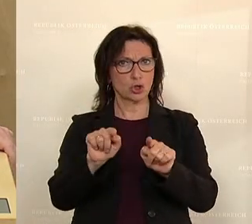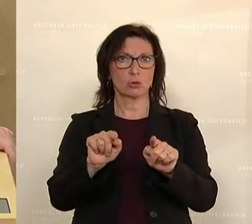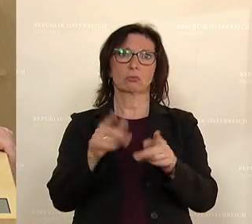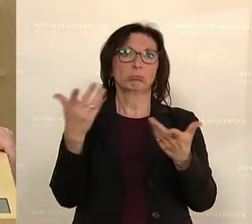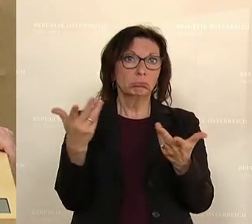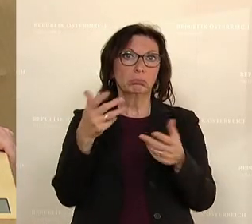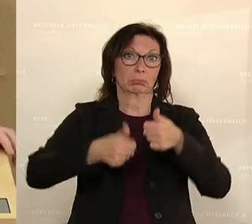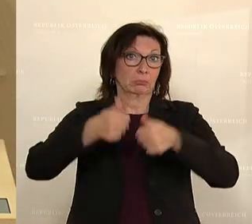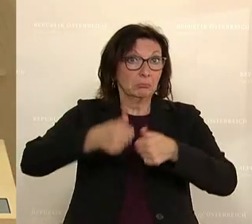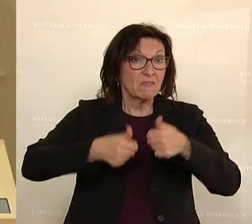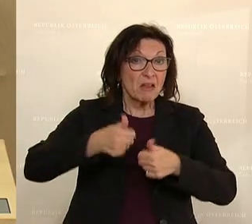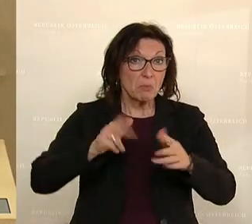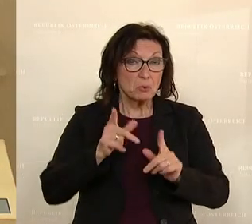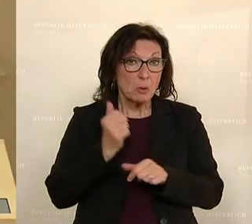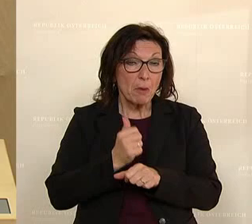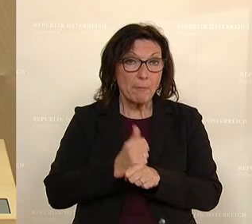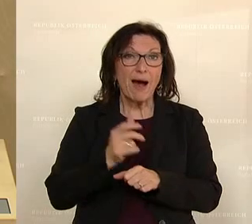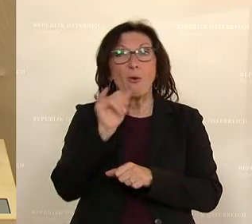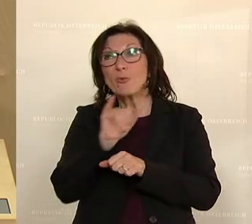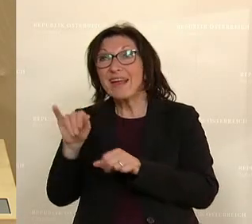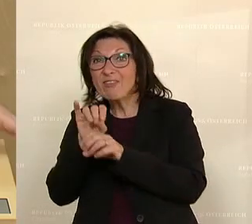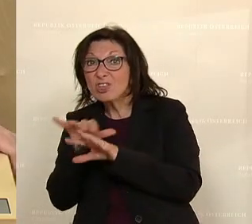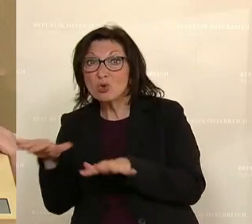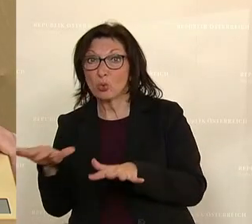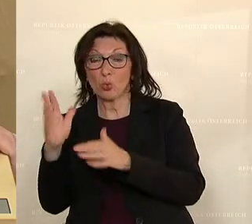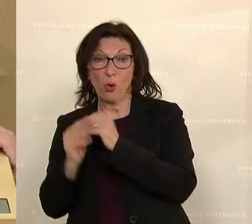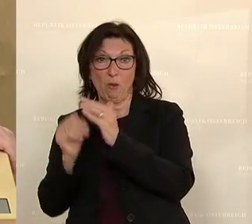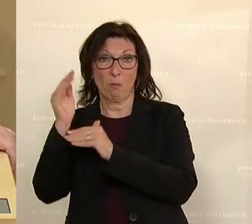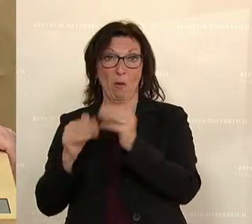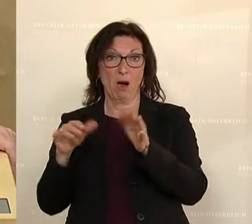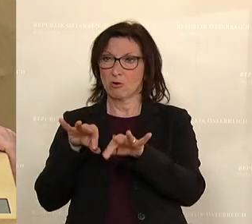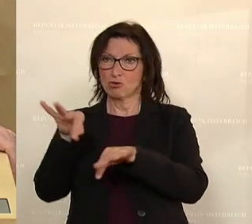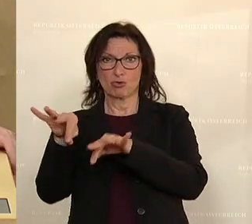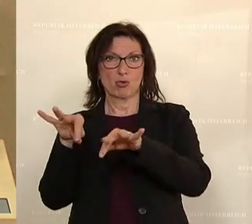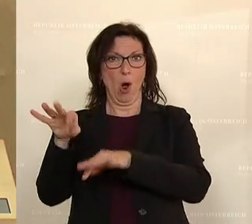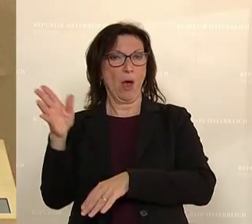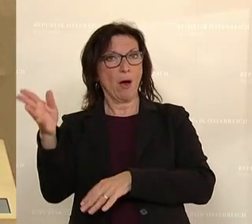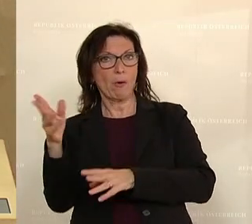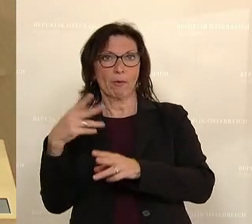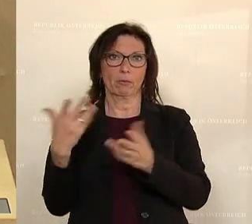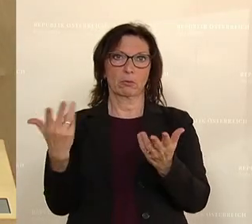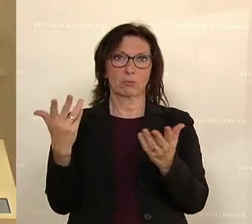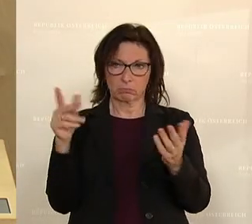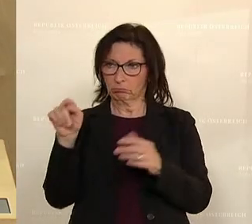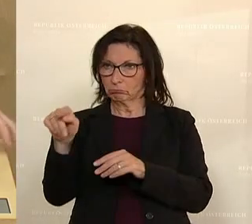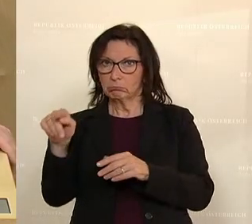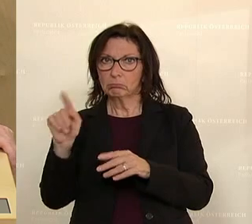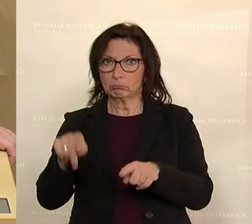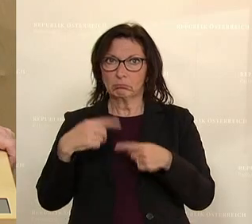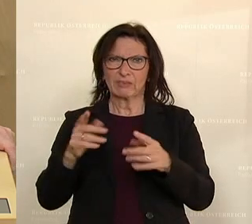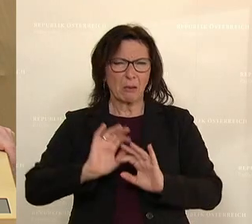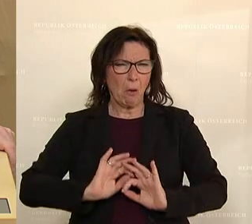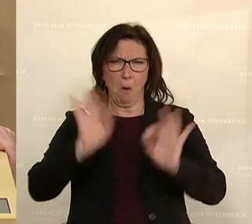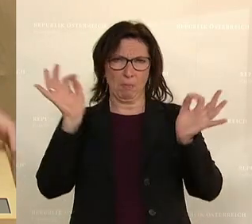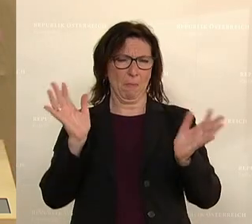kompetitiver auszugestalten und Infrastruktur aufzubauen, Steuerungsinstrument. Da kriege ich dann das Optimum